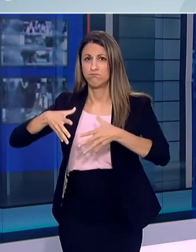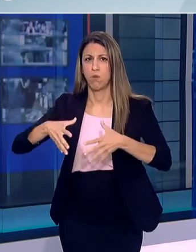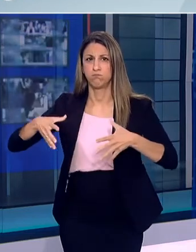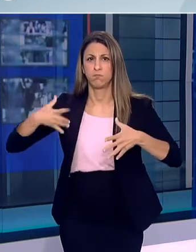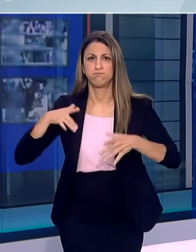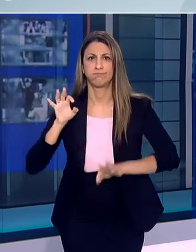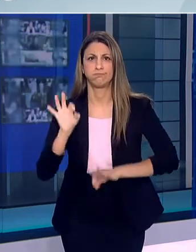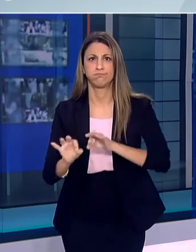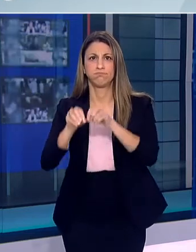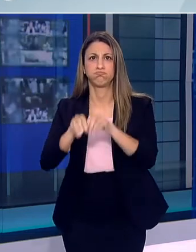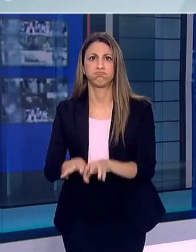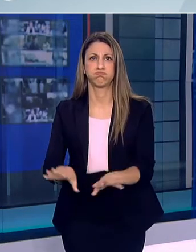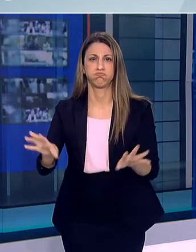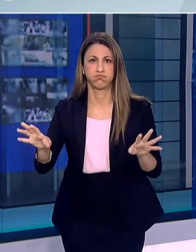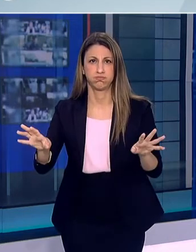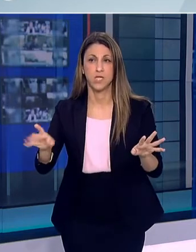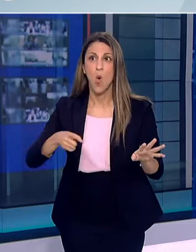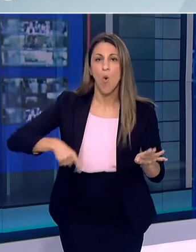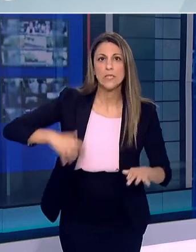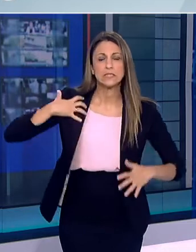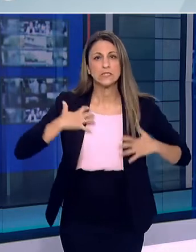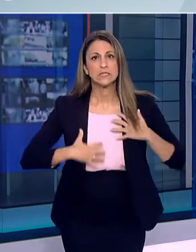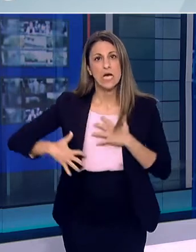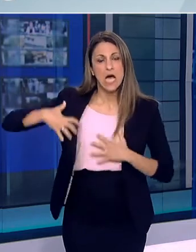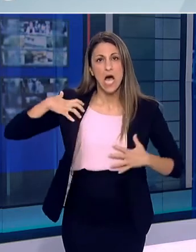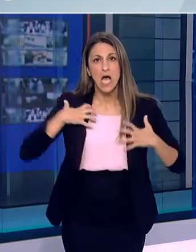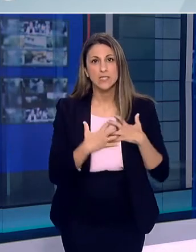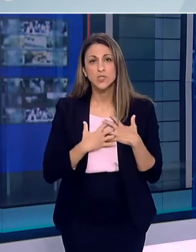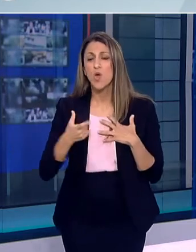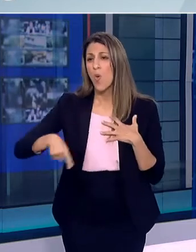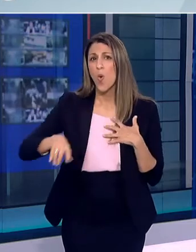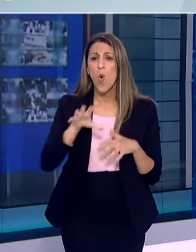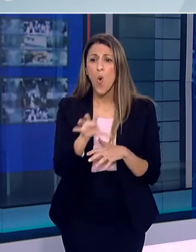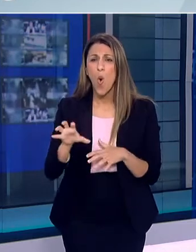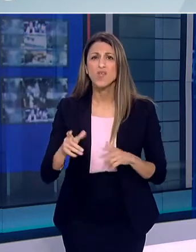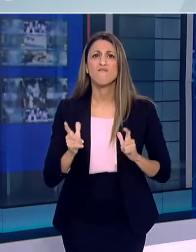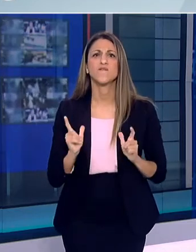Αυτή η εξάπλωση έχει δημιουργήσει μια παγκόσμια ανησυχία γιατί αφορά κυρίως φτωχές χώρες.